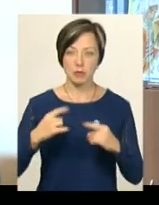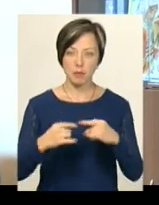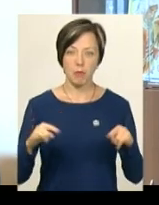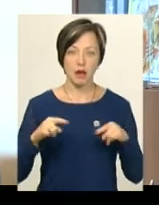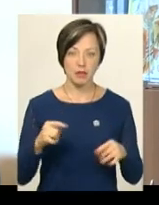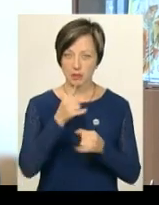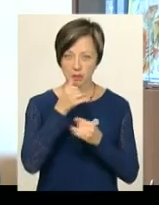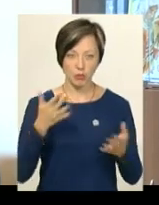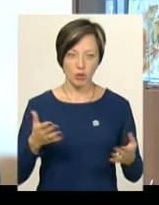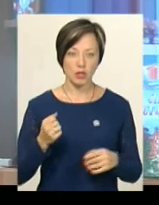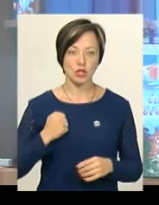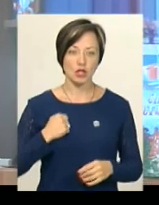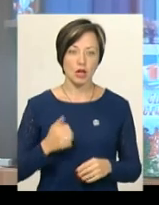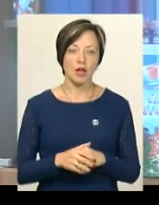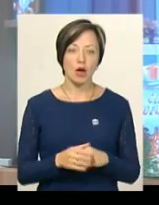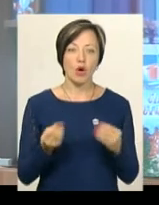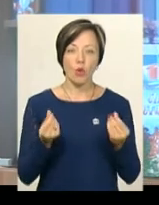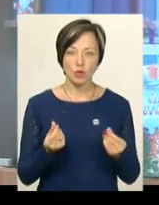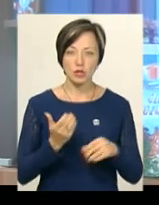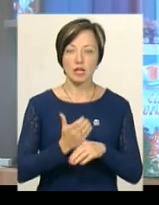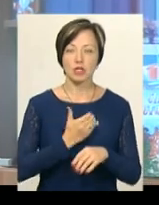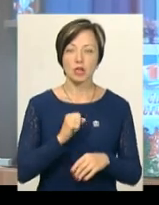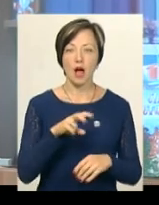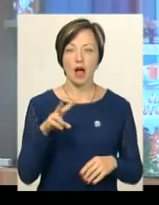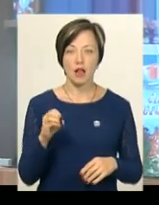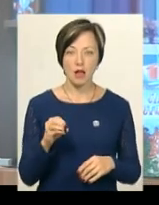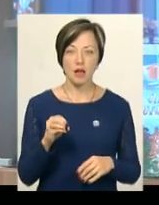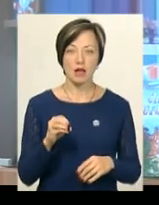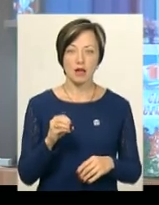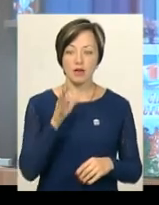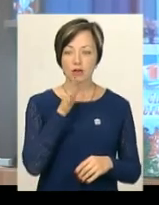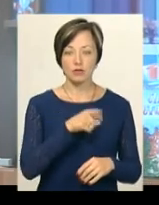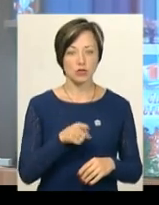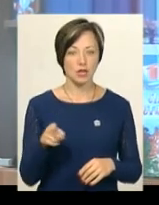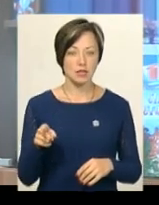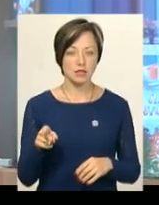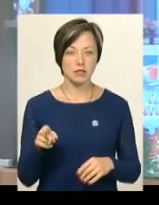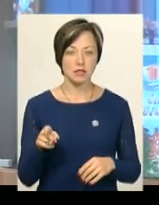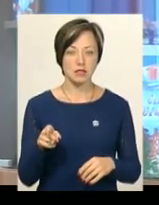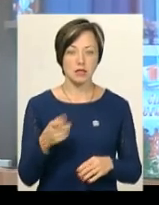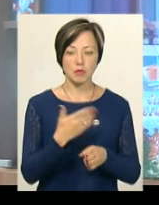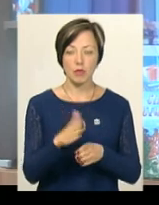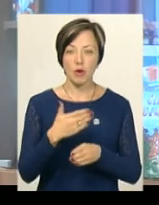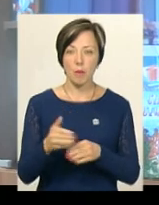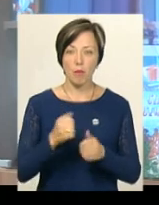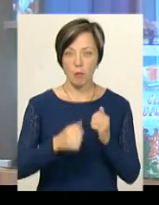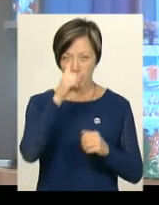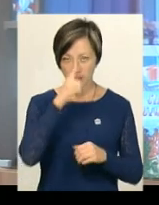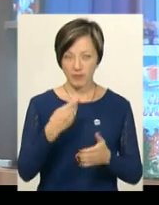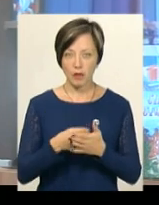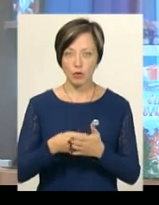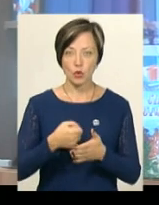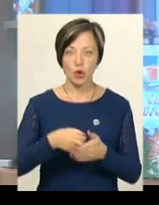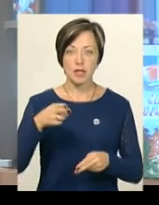парти не змогли, на жаль. Кошти не дійшли, однак вони в часі розтягнуті помісячного фінансування до